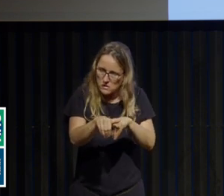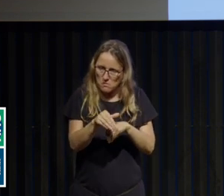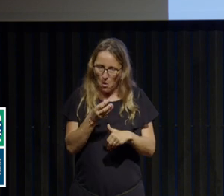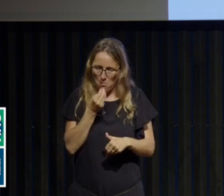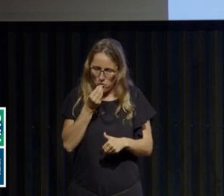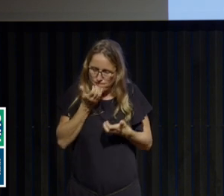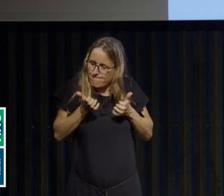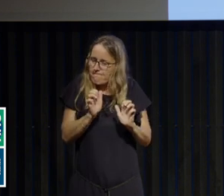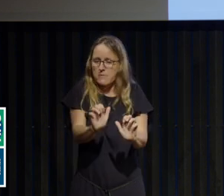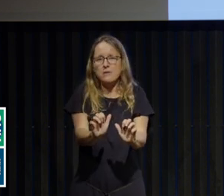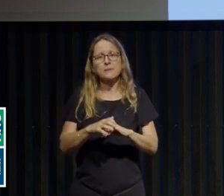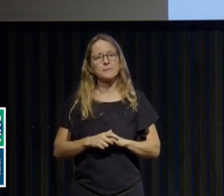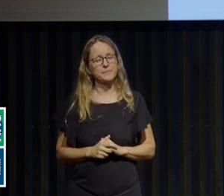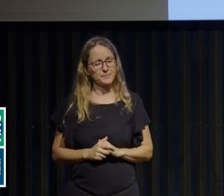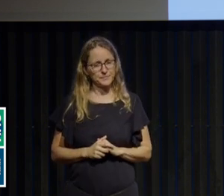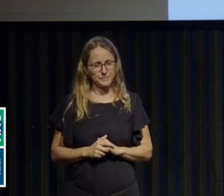cette conduite.